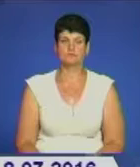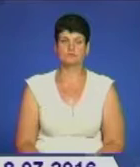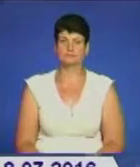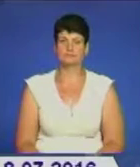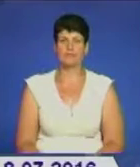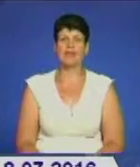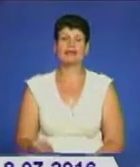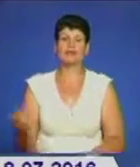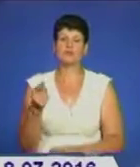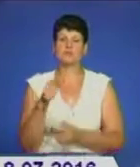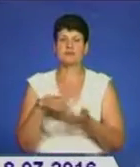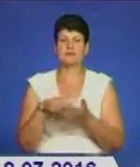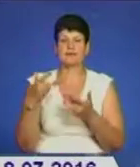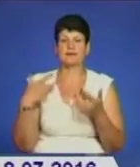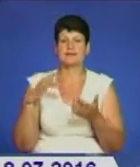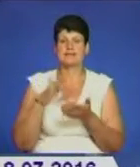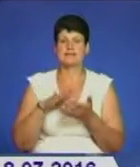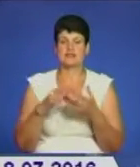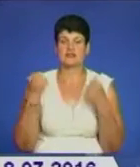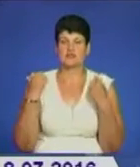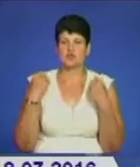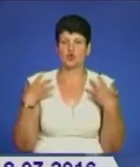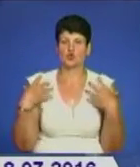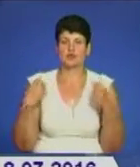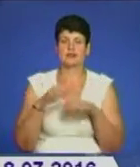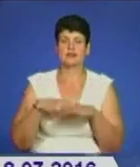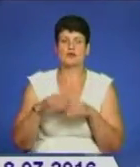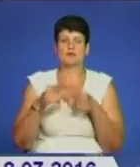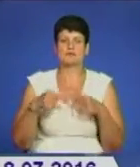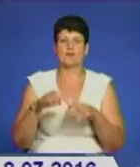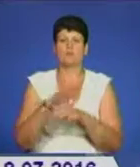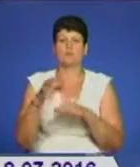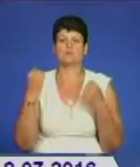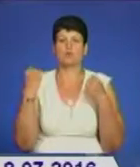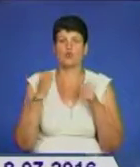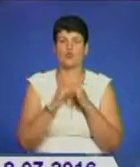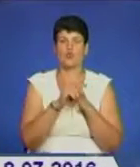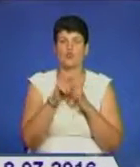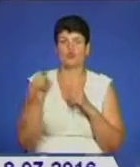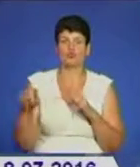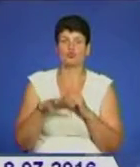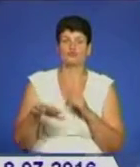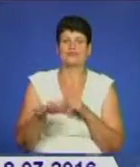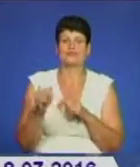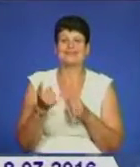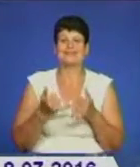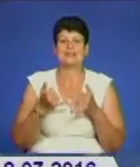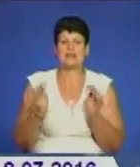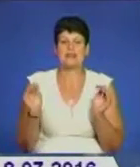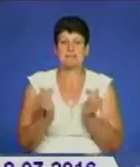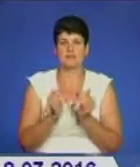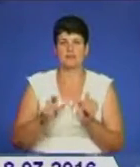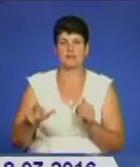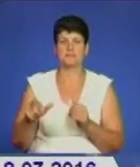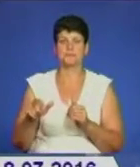Тернопільський міський центр фізичного здоров'я населення організував проєкт «Спорт у кожному дворі» для найменших жителів обласного центру.